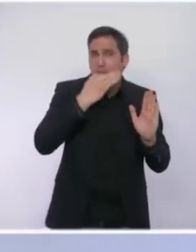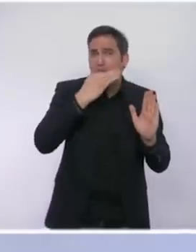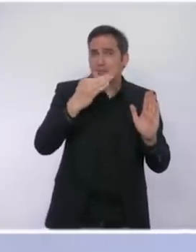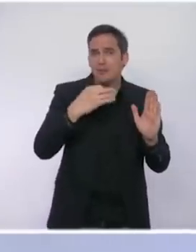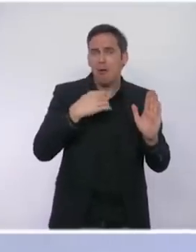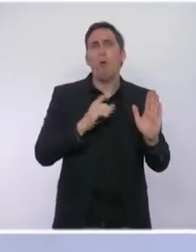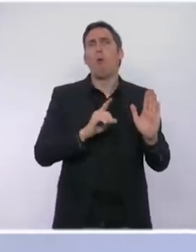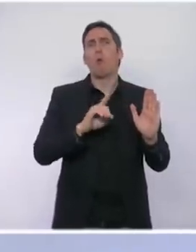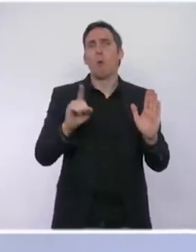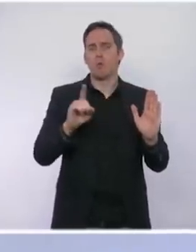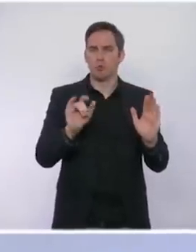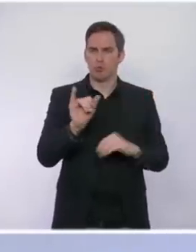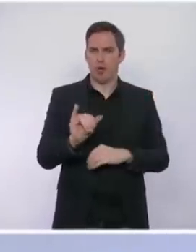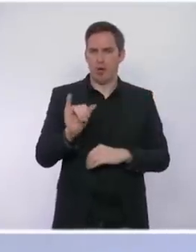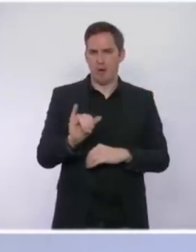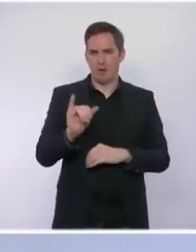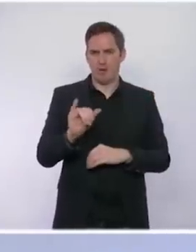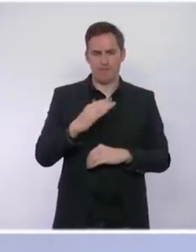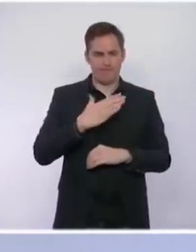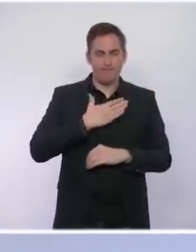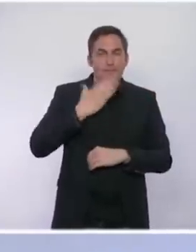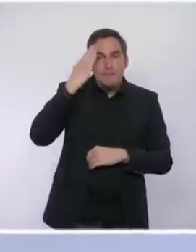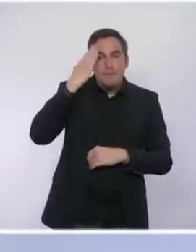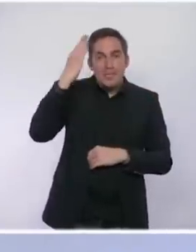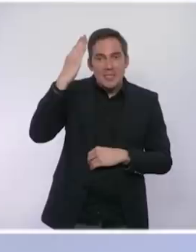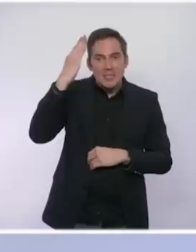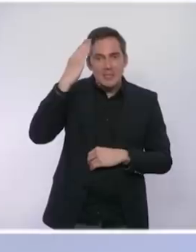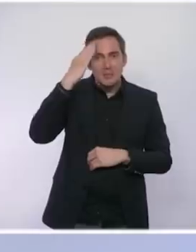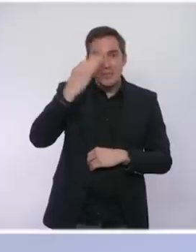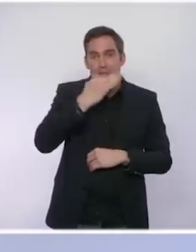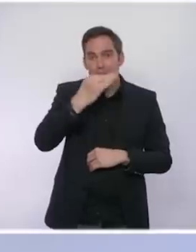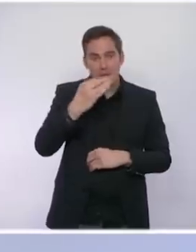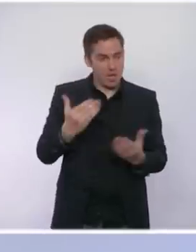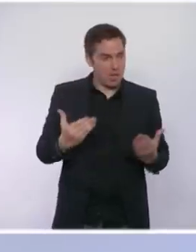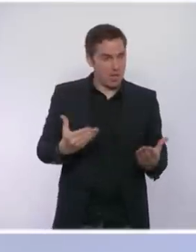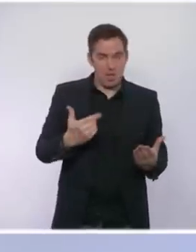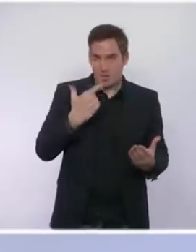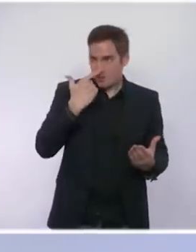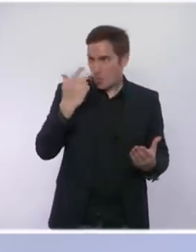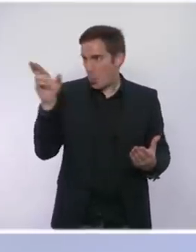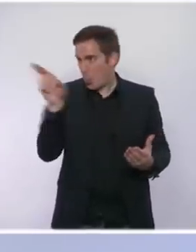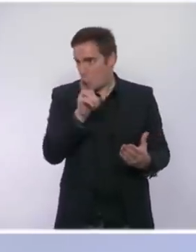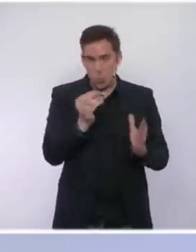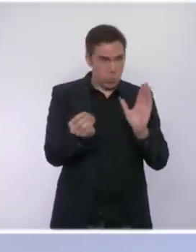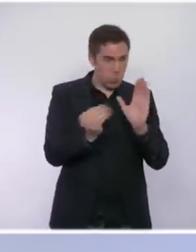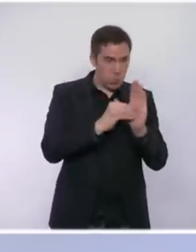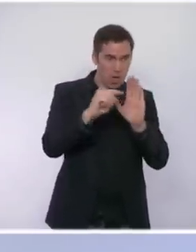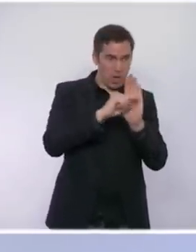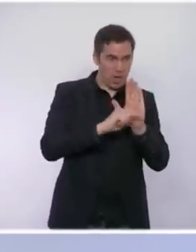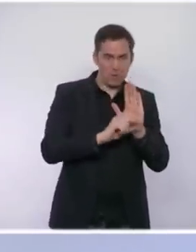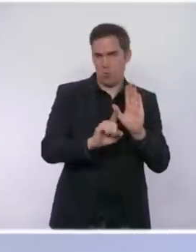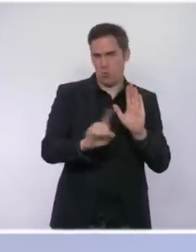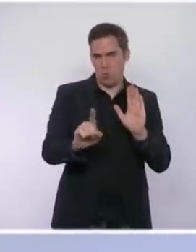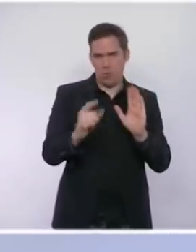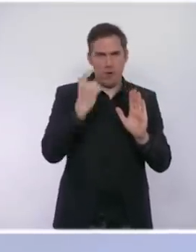principe. Maintenant, ce que je vous dis, c'est qu'aujourd'hui, à l'heure à laquelle je vous parle, il n pas prévu de prendre des mesures supplémentaires. Est-ce que ça veut